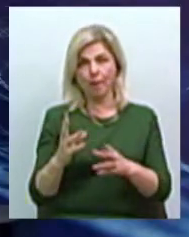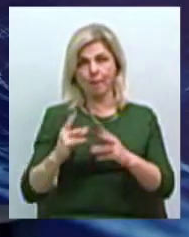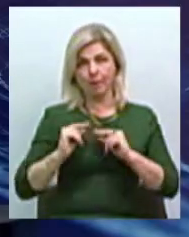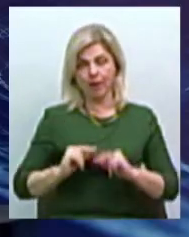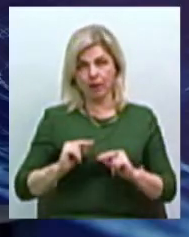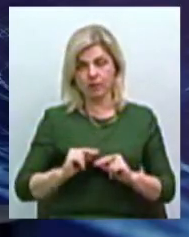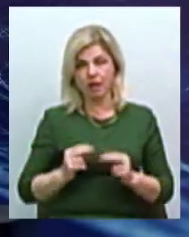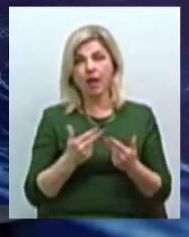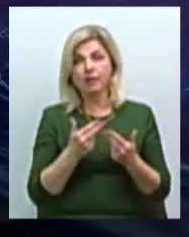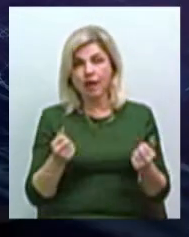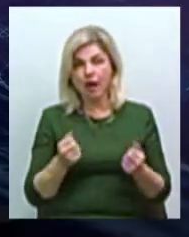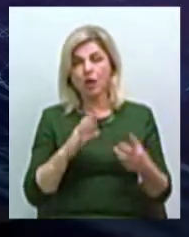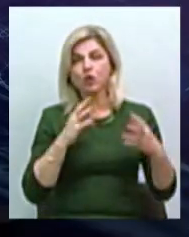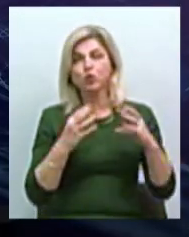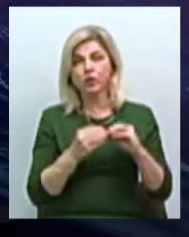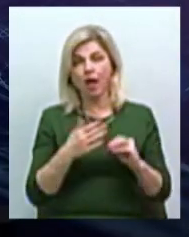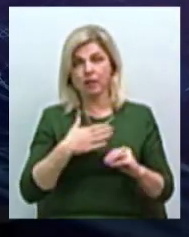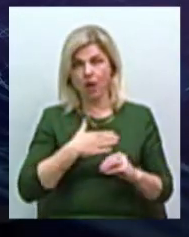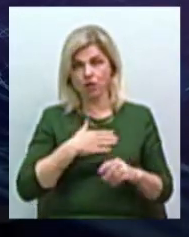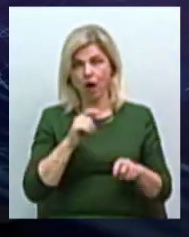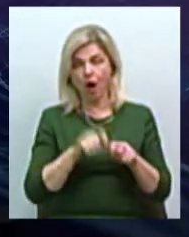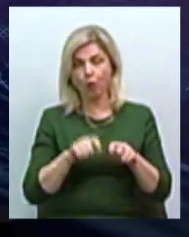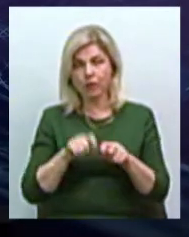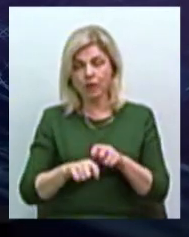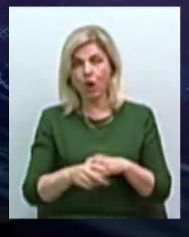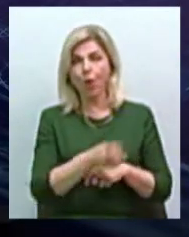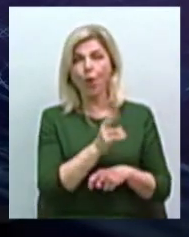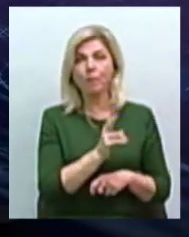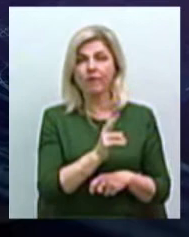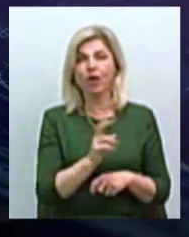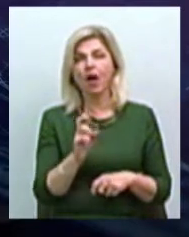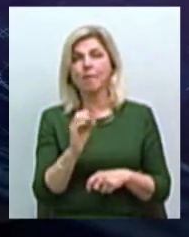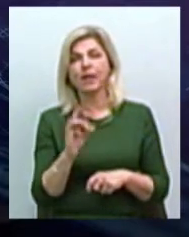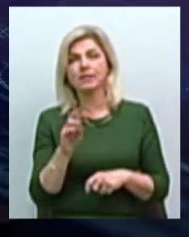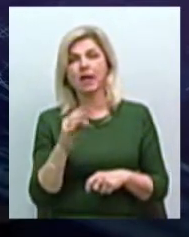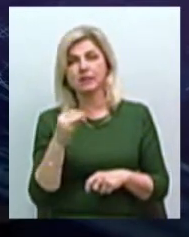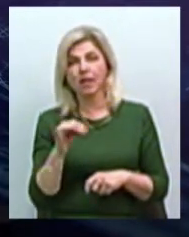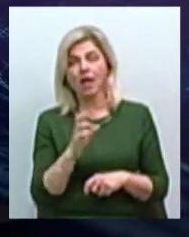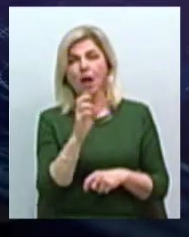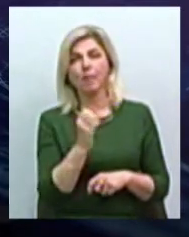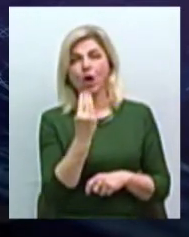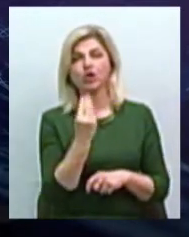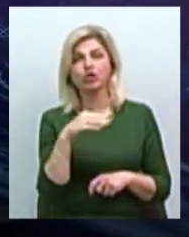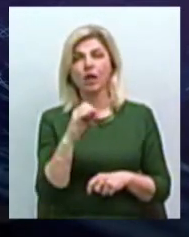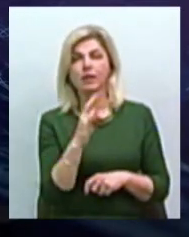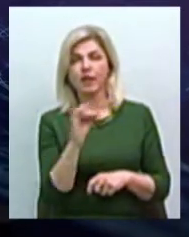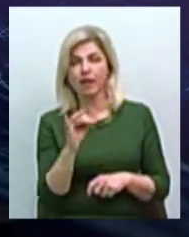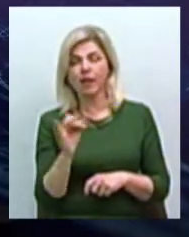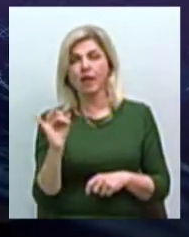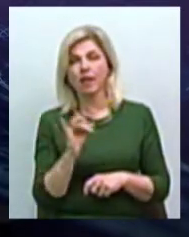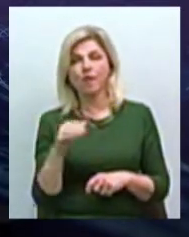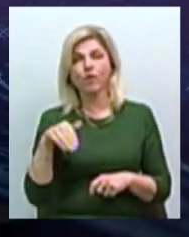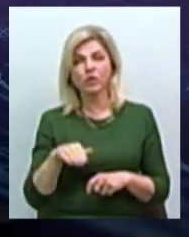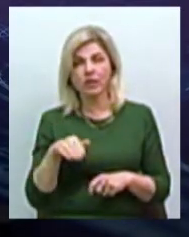общественного аудита, які ми проводили в Коблівській, Березанській, Баштанській і Вознесенській громад, а і в